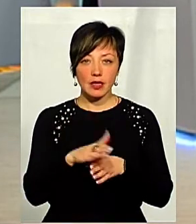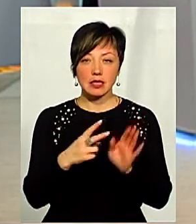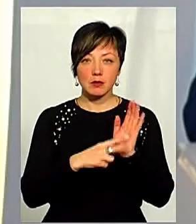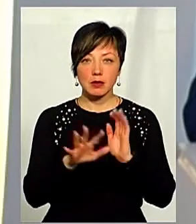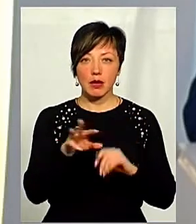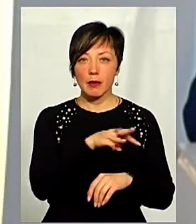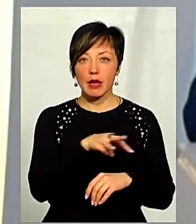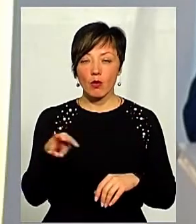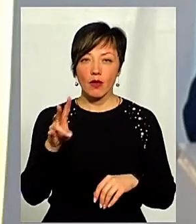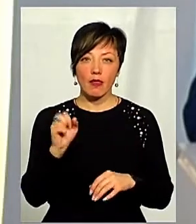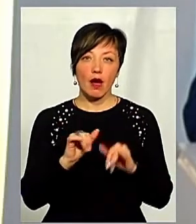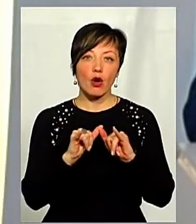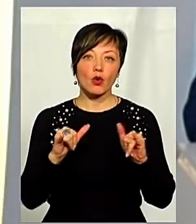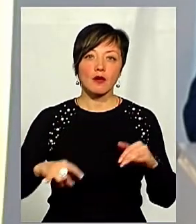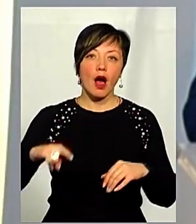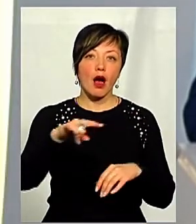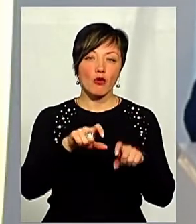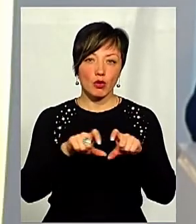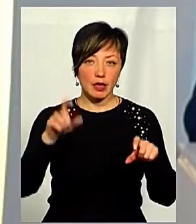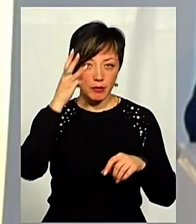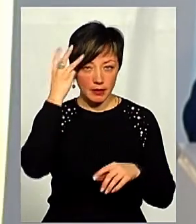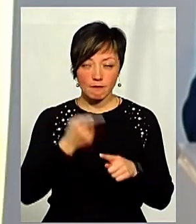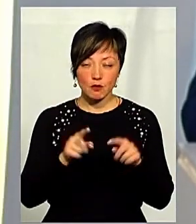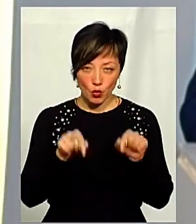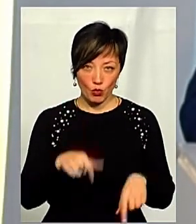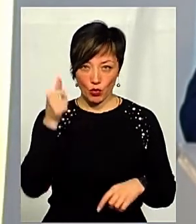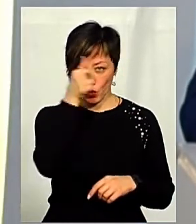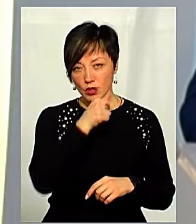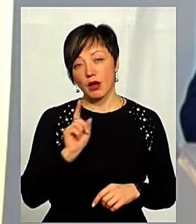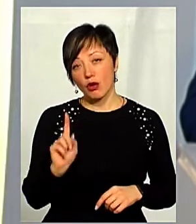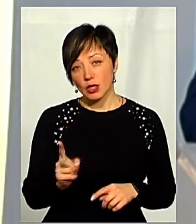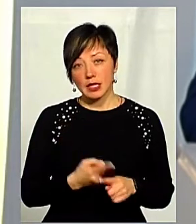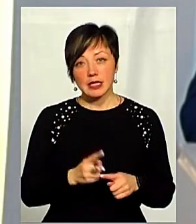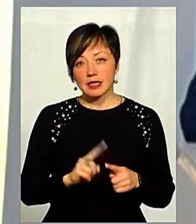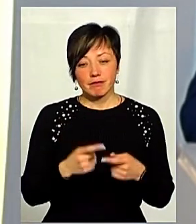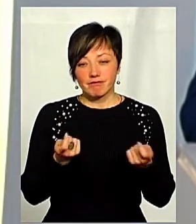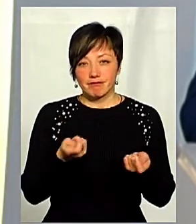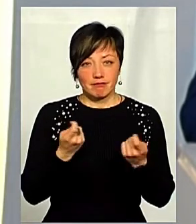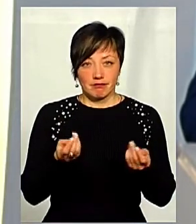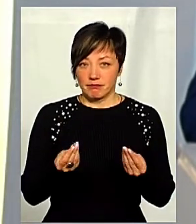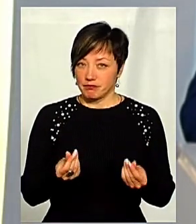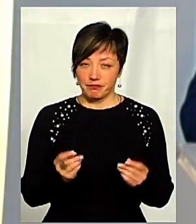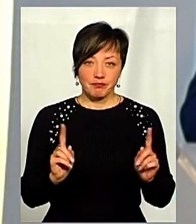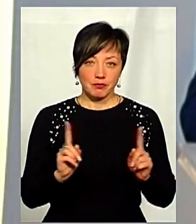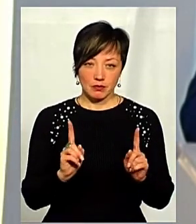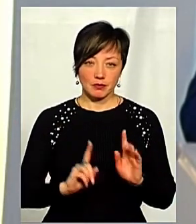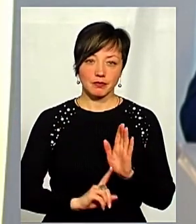мільйонів на саме розвиток аеропорта Хмельницького саме в цьому році. Хоча це крапля в морі для того, щоб